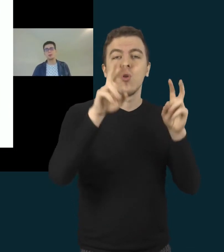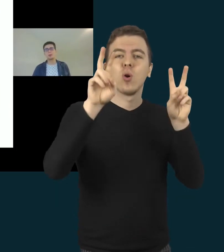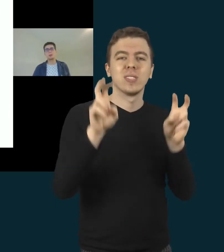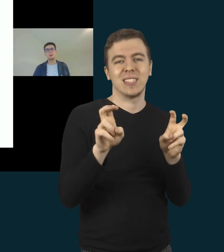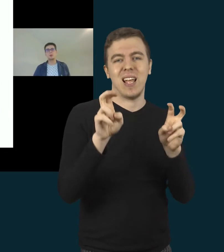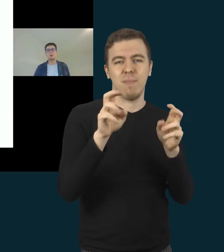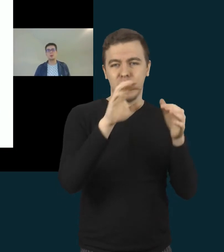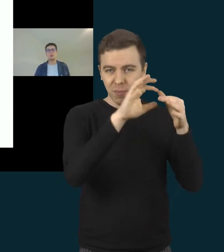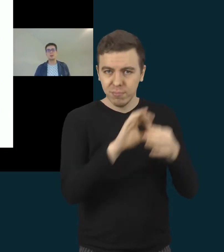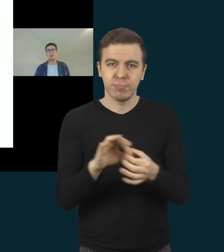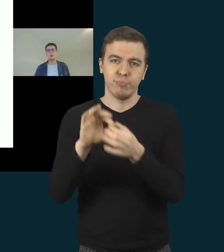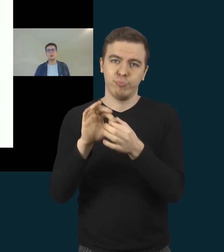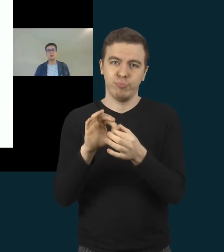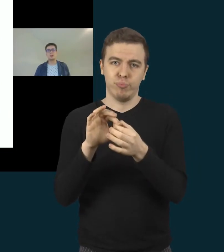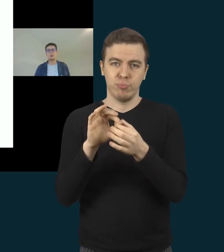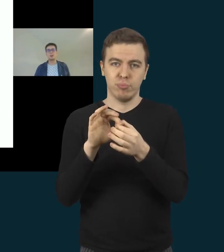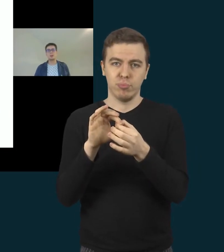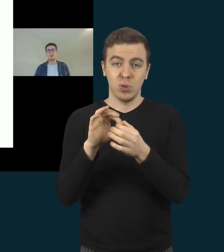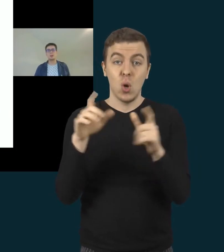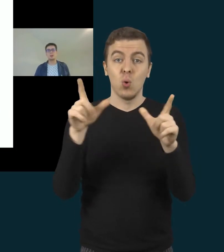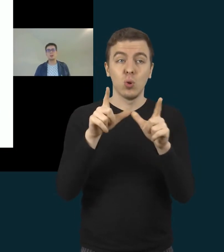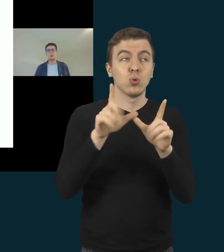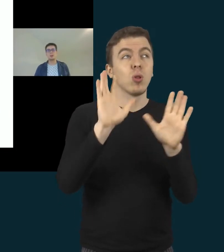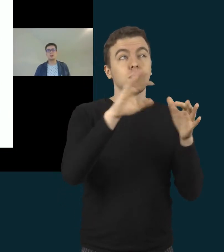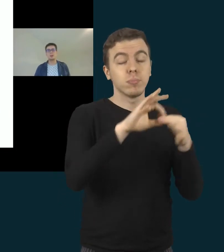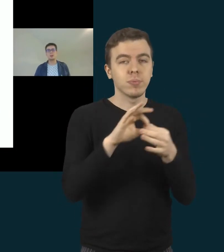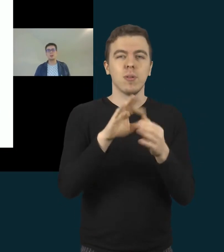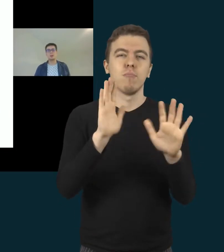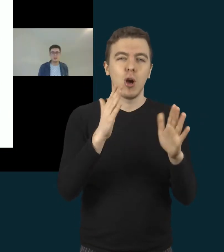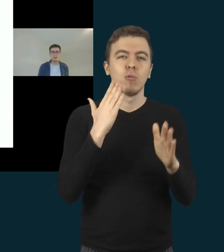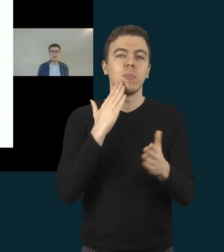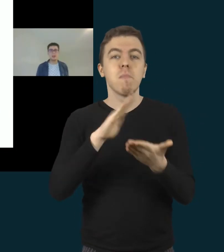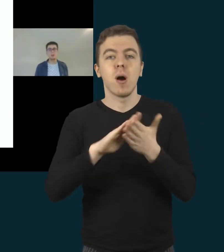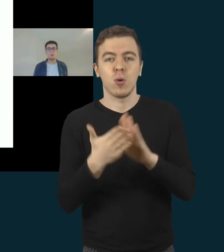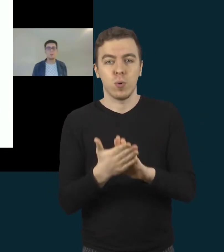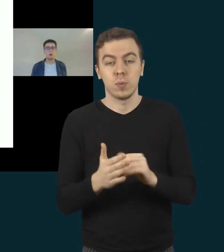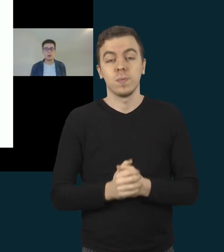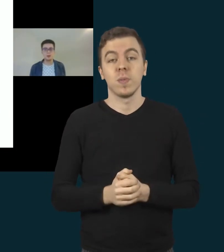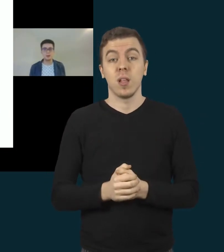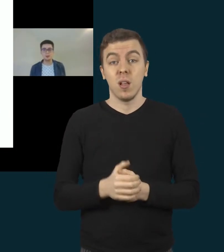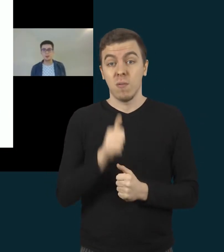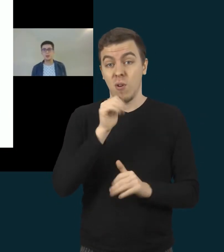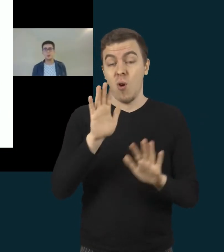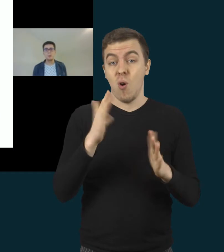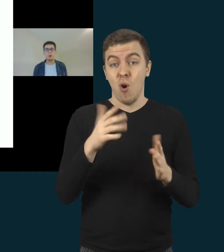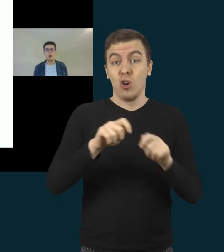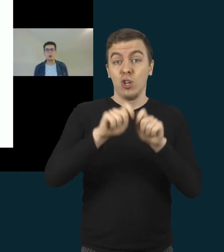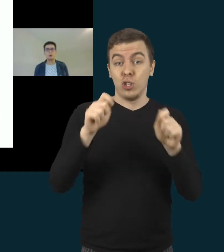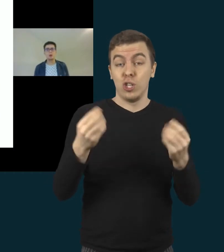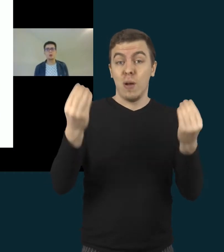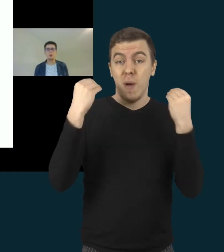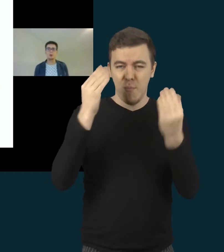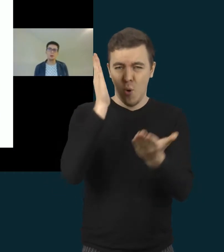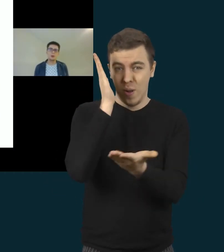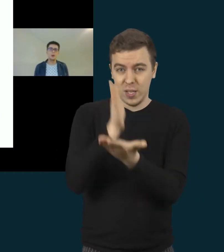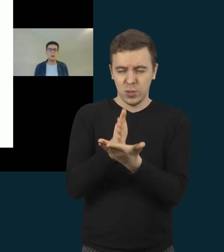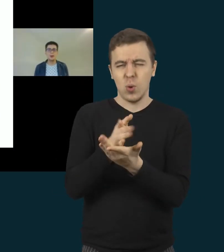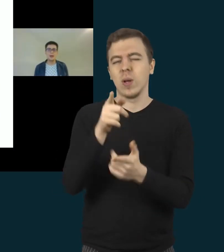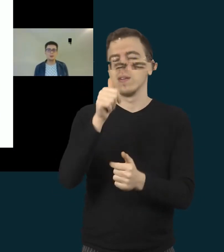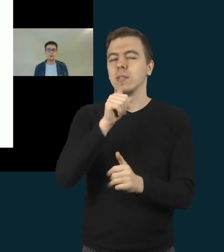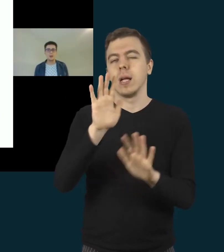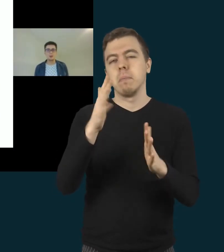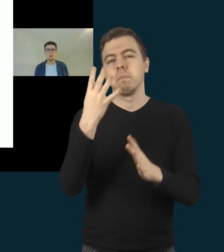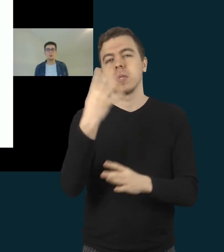užduotę. Ir po to nustatytą valandą prasidėdavo pamoka, tiesokinė pamoka, kuri trūkdavo apie